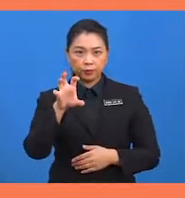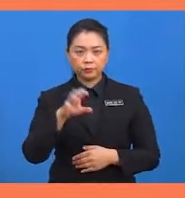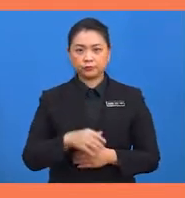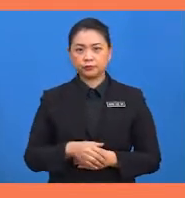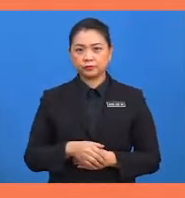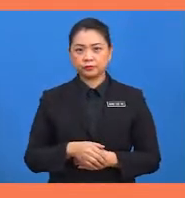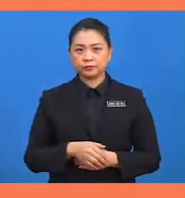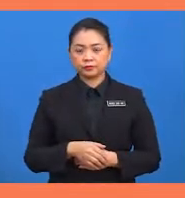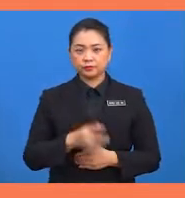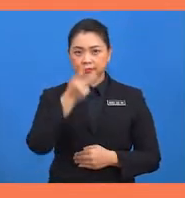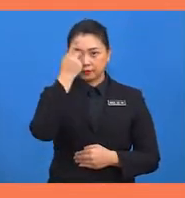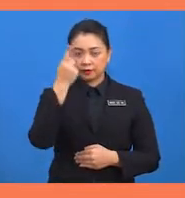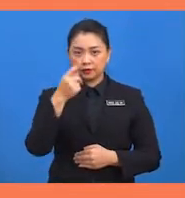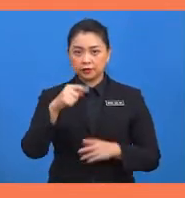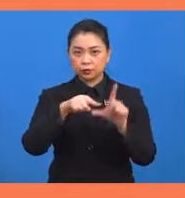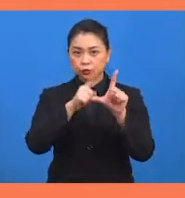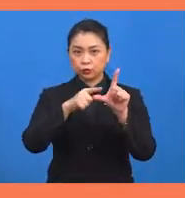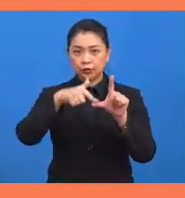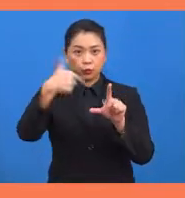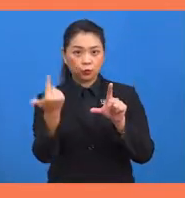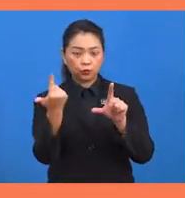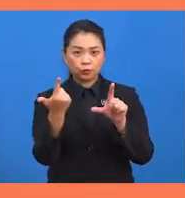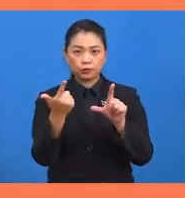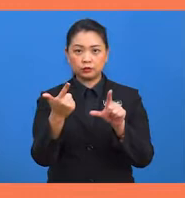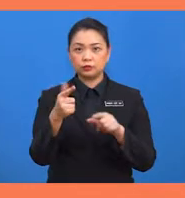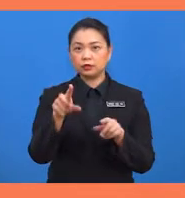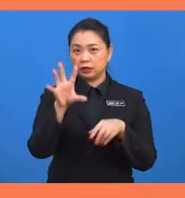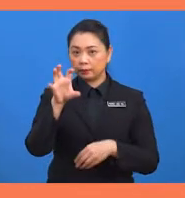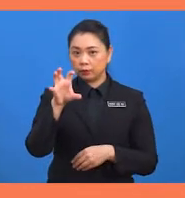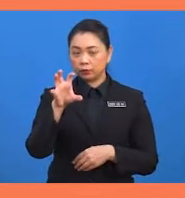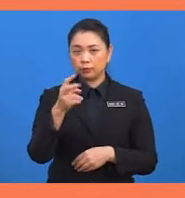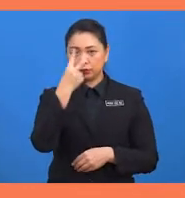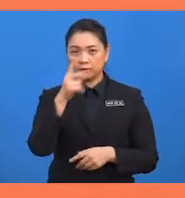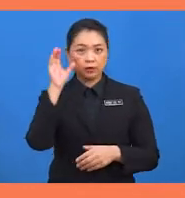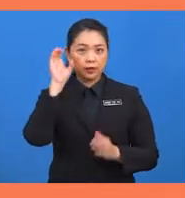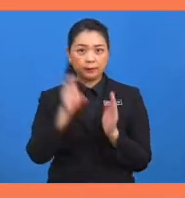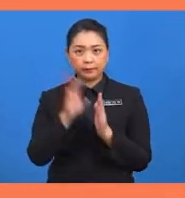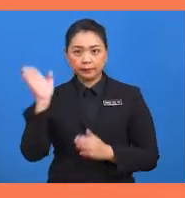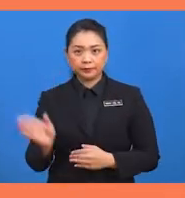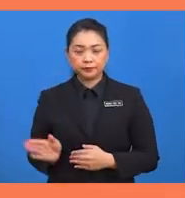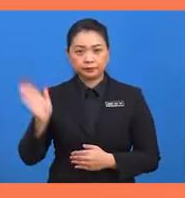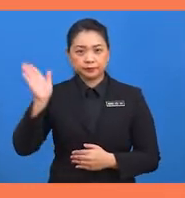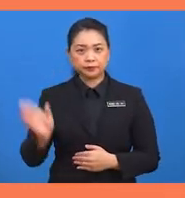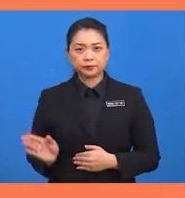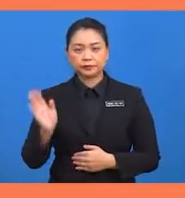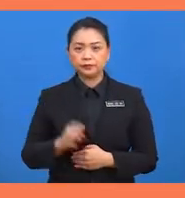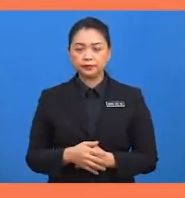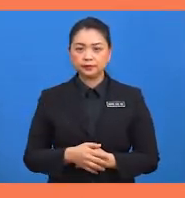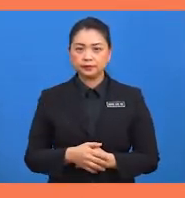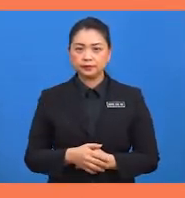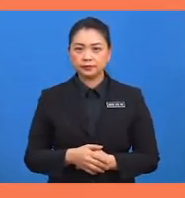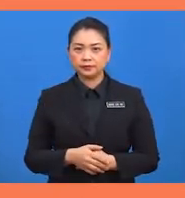darjah kerana sudut di antara perentas dengan tangen 50 darjah sama